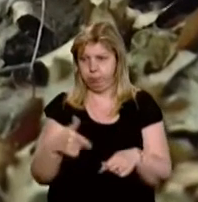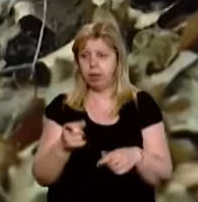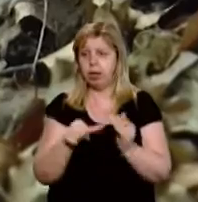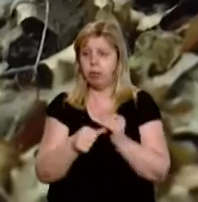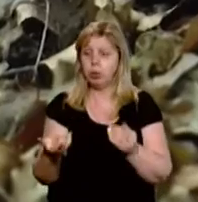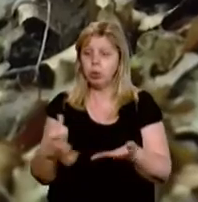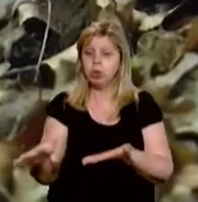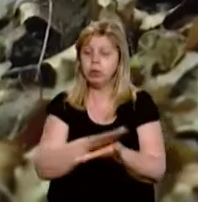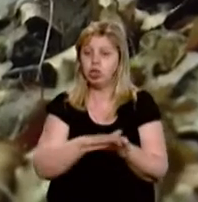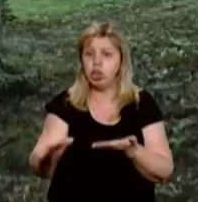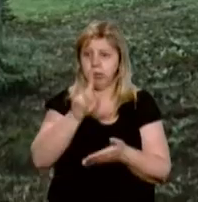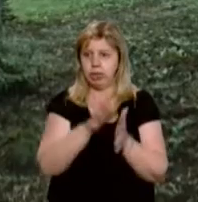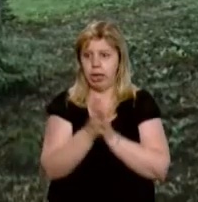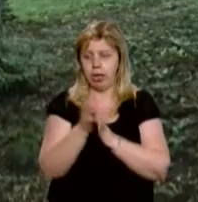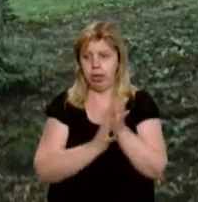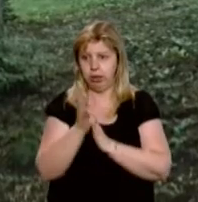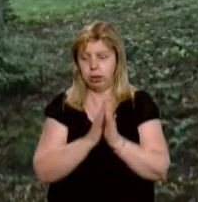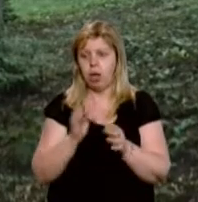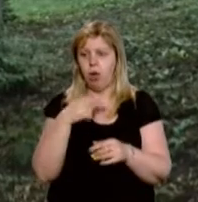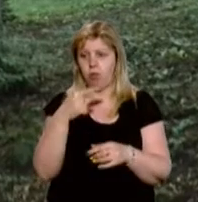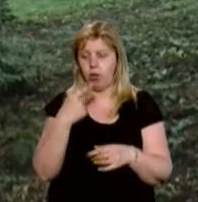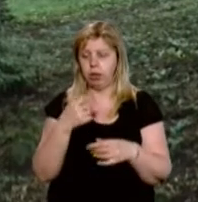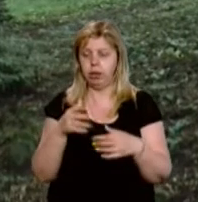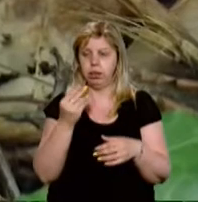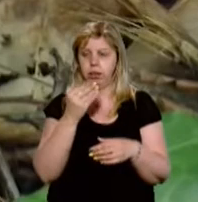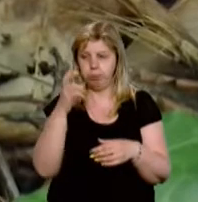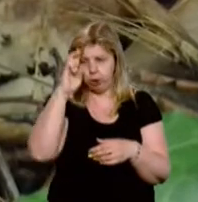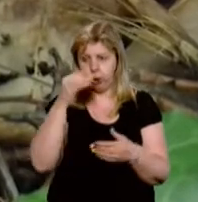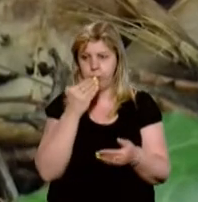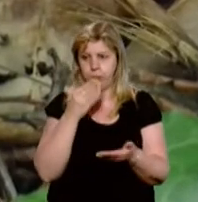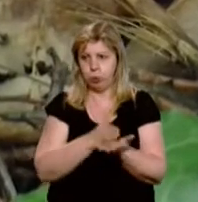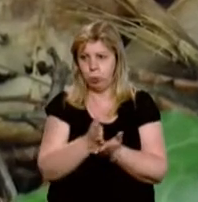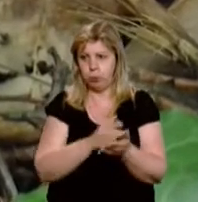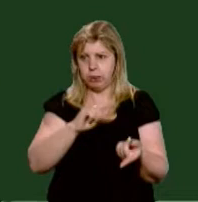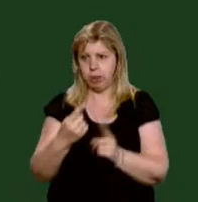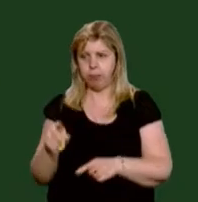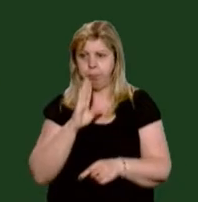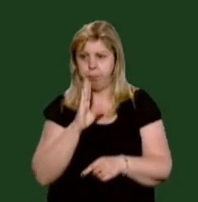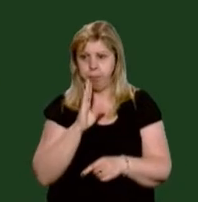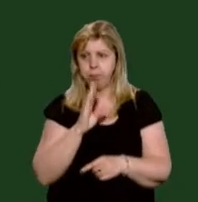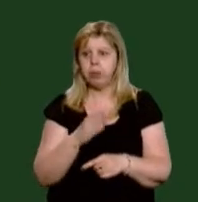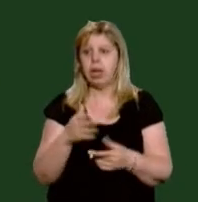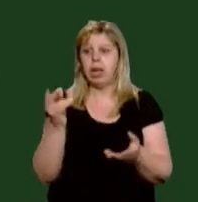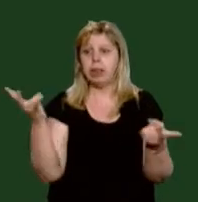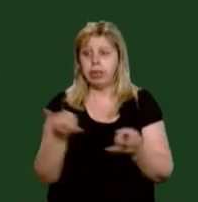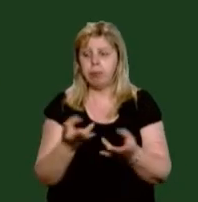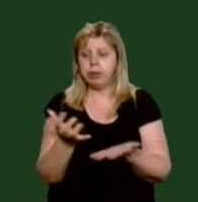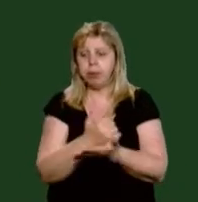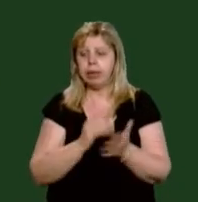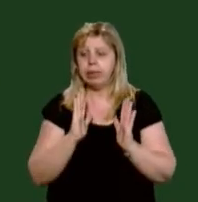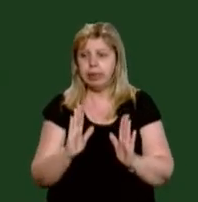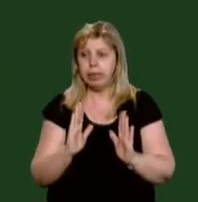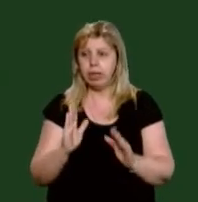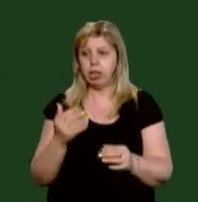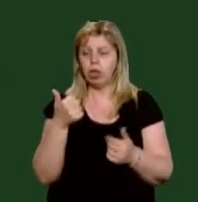збирати в чистому середовищі, тобто в лісі, кажуть у Держпродспоживслужбі Закарпаття. Треба збирати тільки гриби